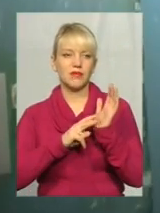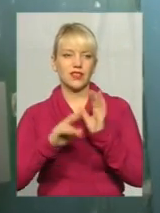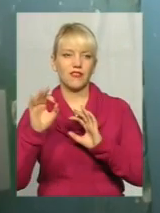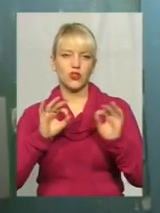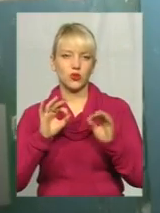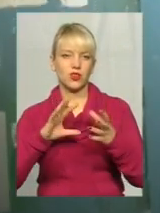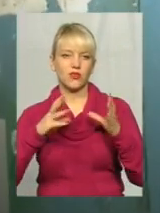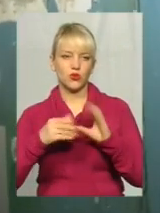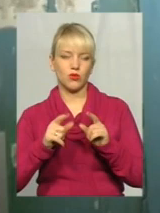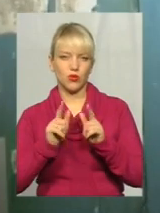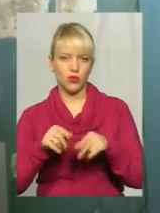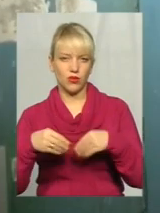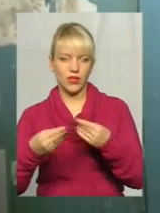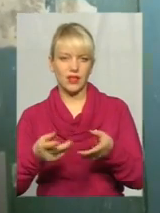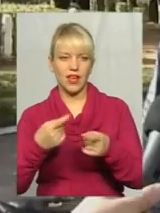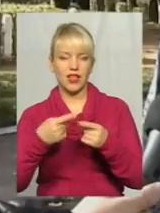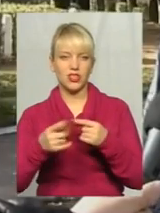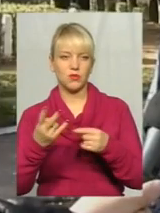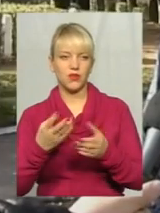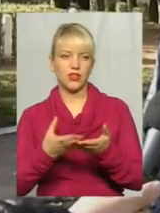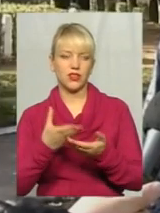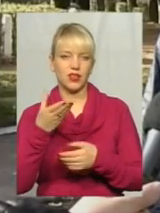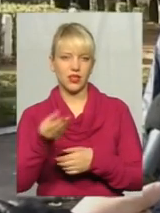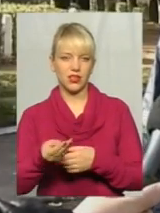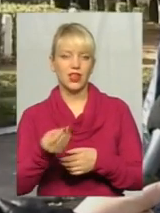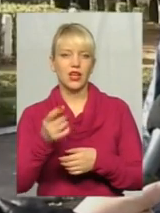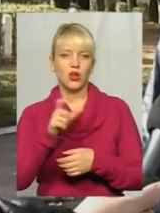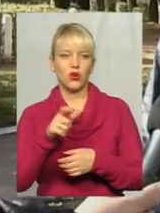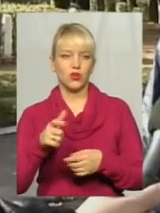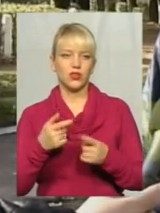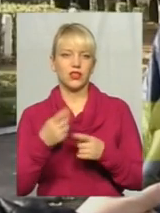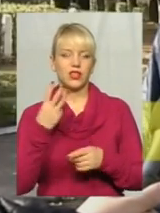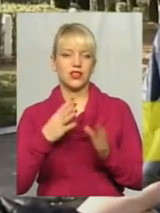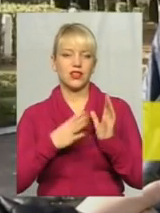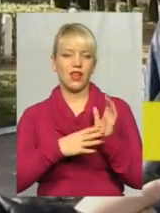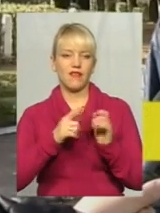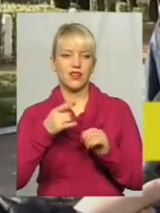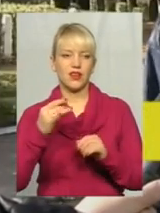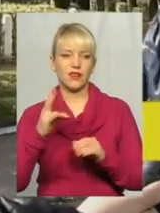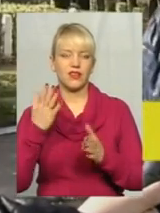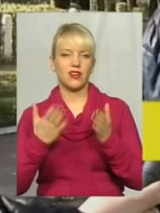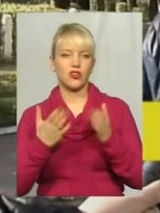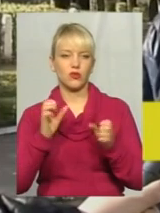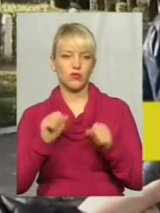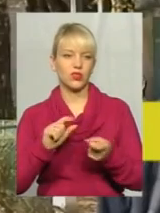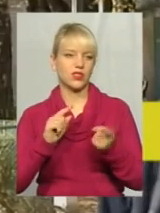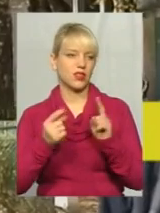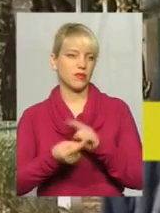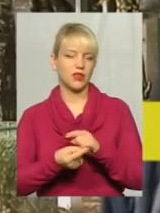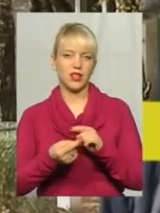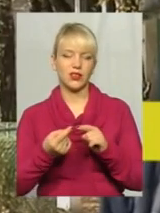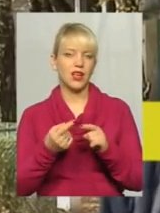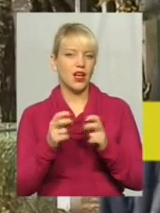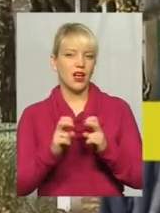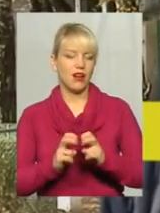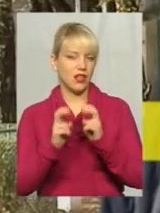На ліфт в місяць виділяється 39 гривень, по-моєму, чи скільки. Якщо за ті гроші можна поміняти за 30 тисяч гривень, нема питань. На цьогоднішній